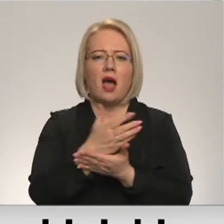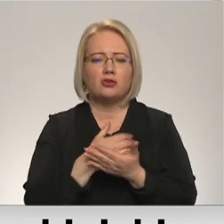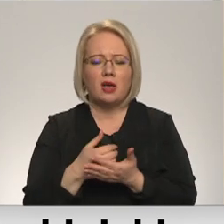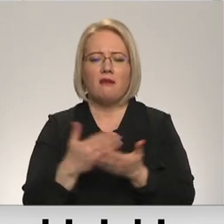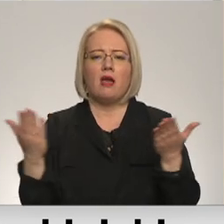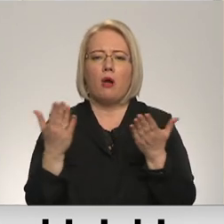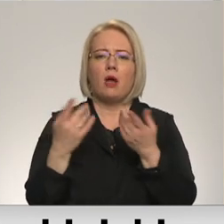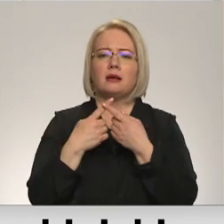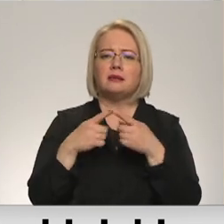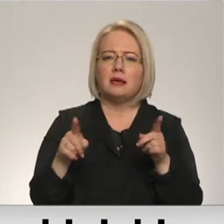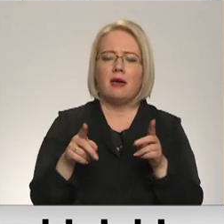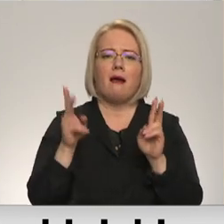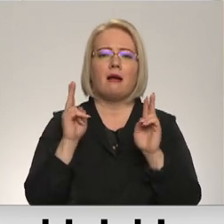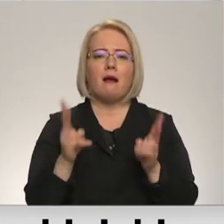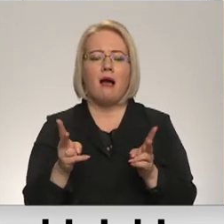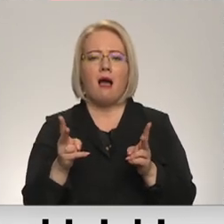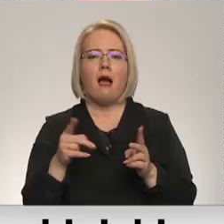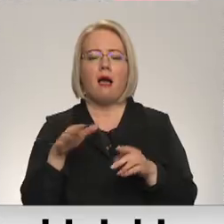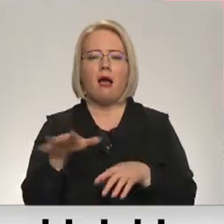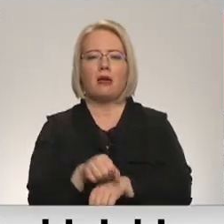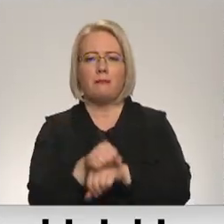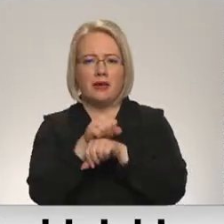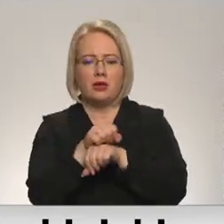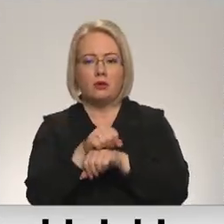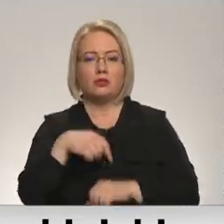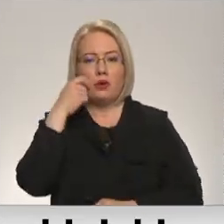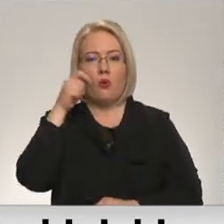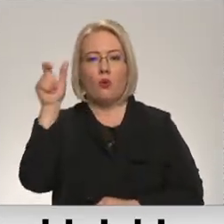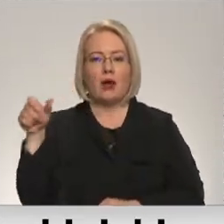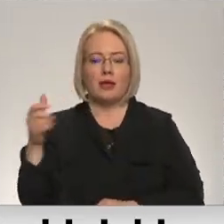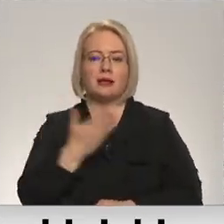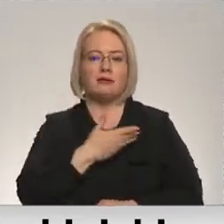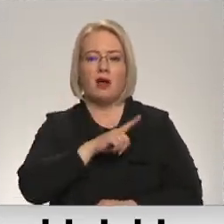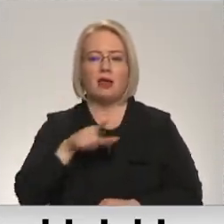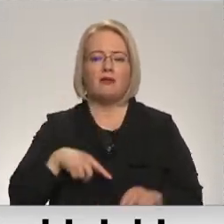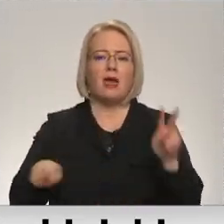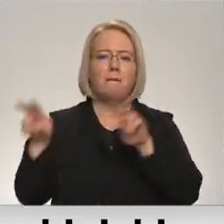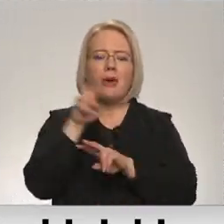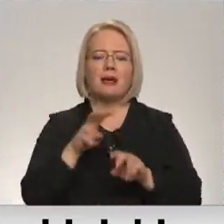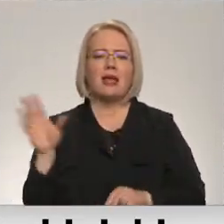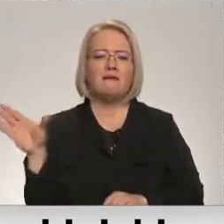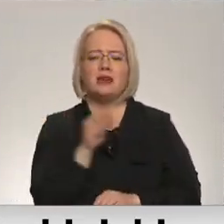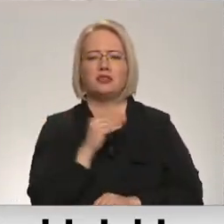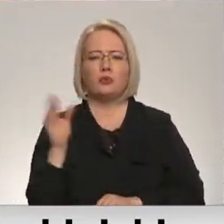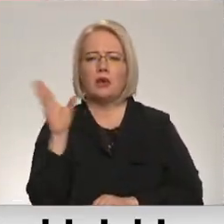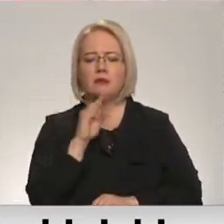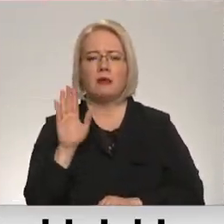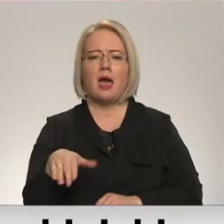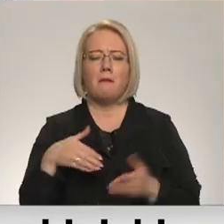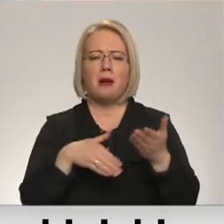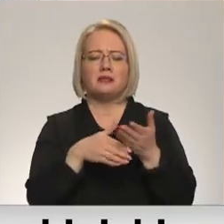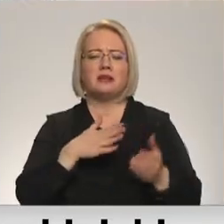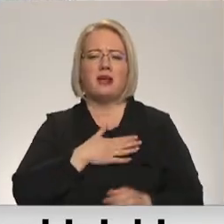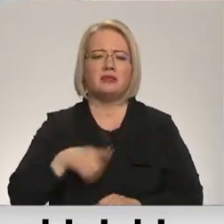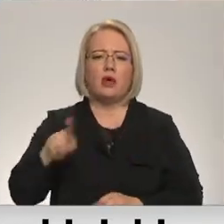kaut kā citādi, kā viņi gāja mitiņos. Ukraiņi, kas uzturs Latvijā, meklē visus iespējamos veidus, lai palīdzētu savas tautas cīņē